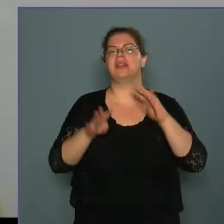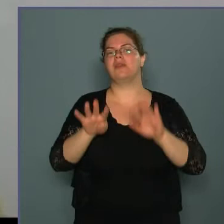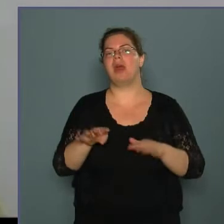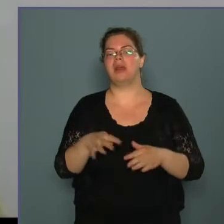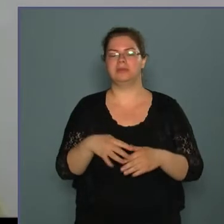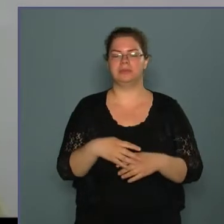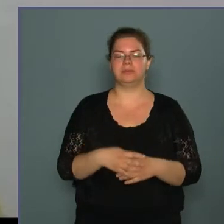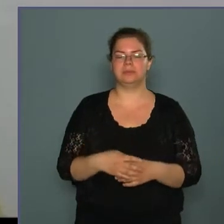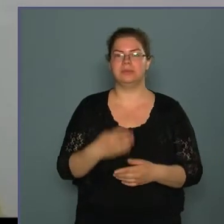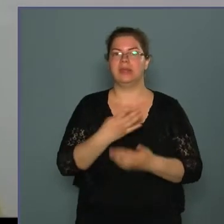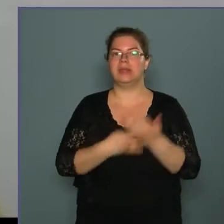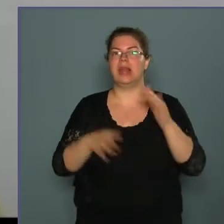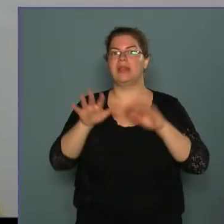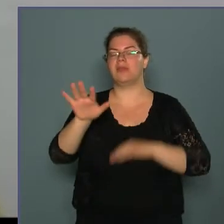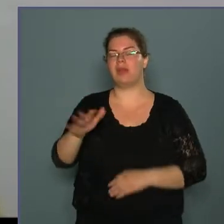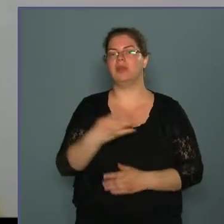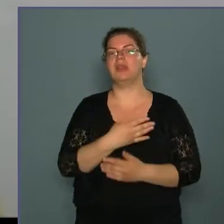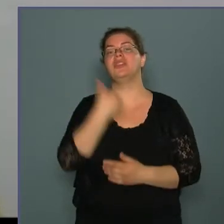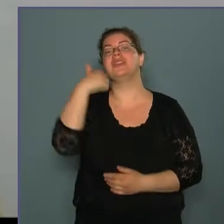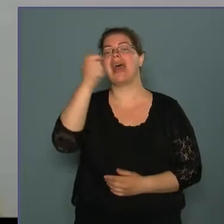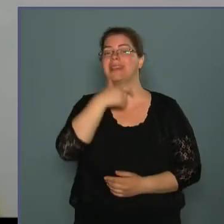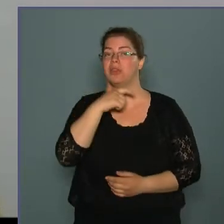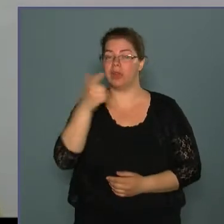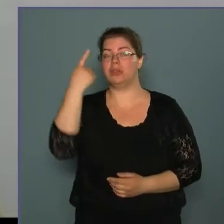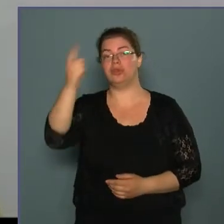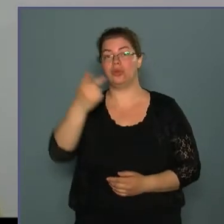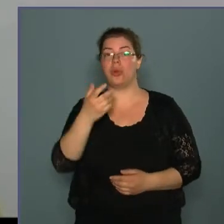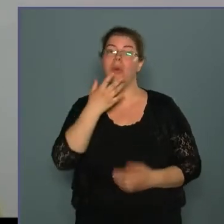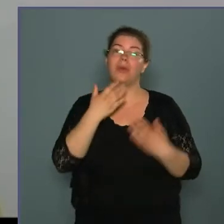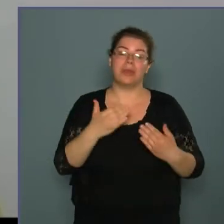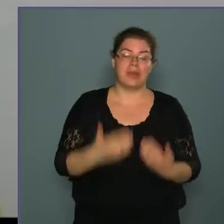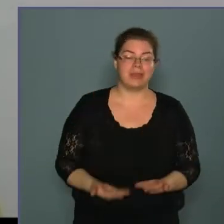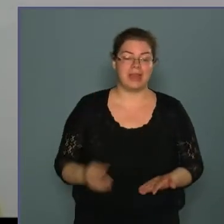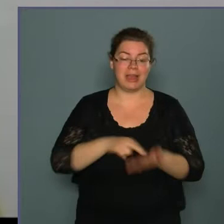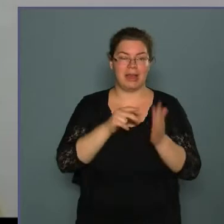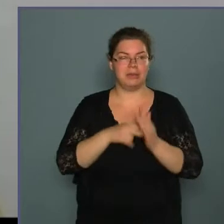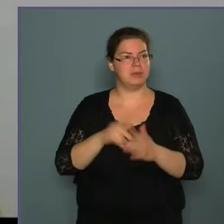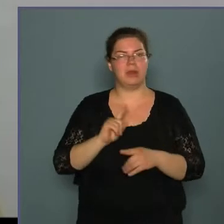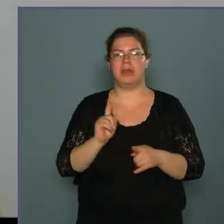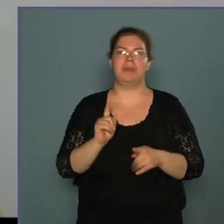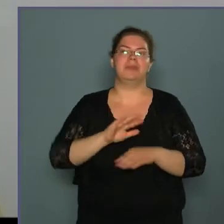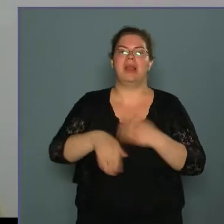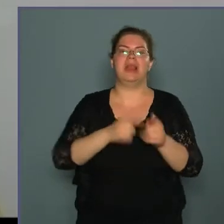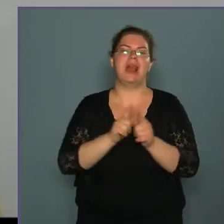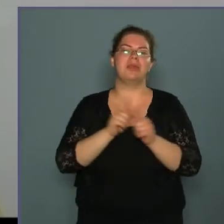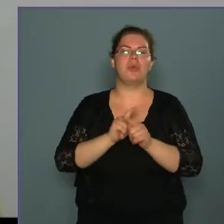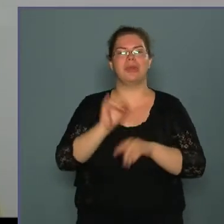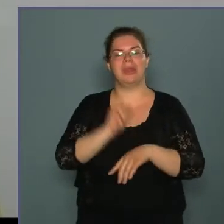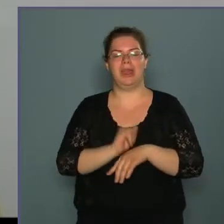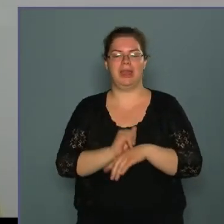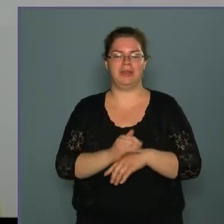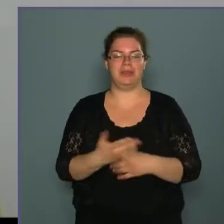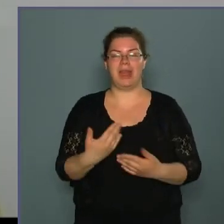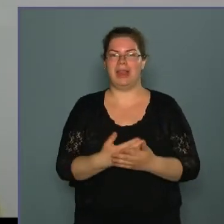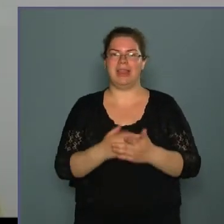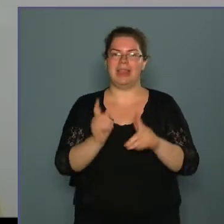és a 100-asztendősöket is van módunk a kerületbe köszönteni, hát szinte nem telik el úgy hét, hogy nem kerül ilyen